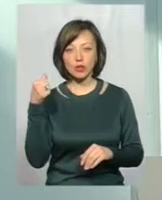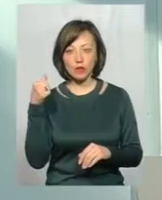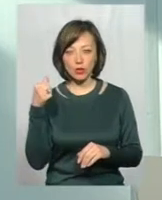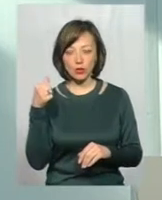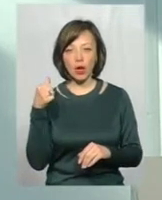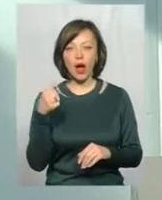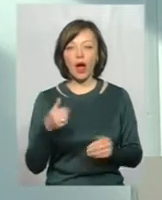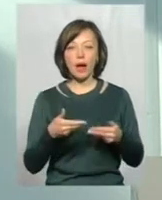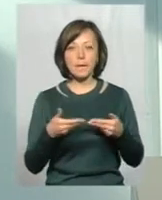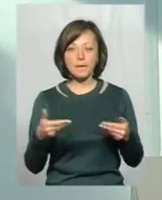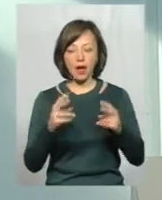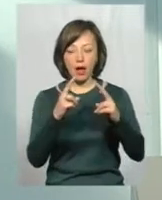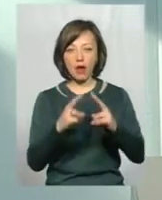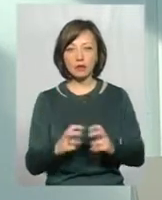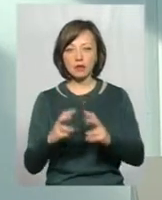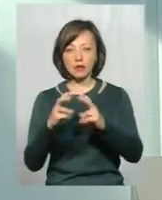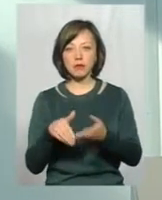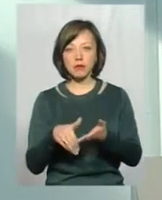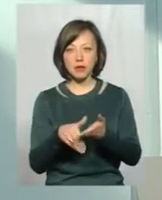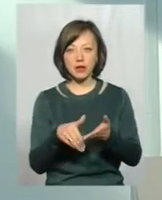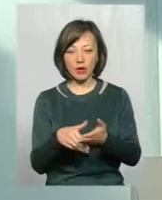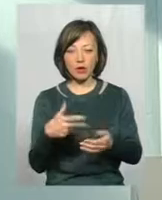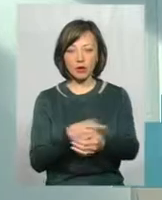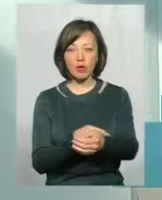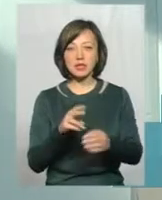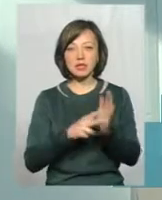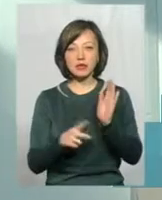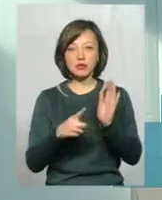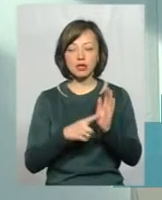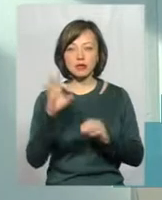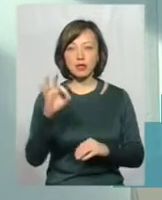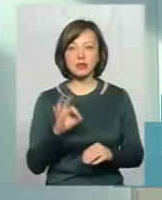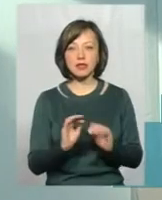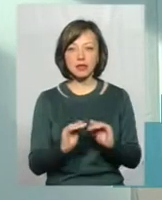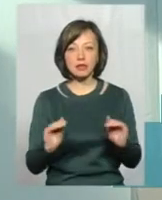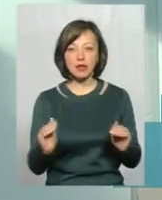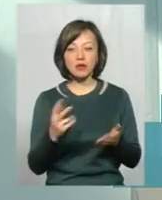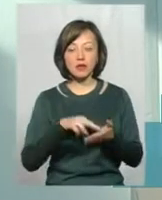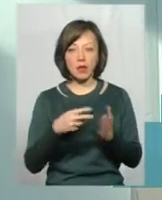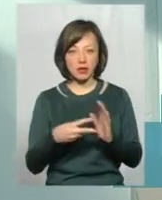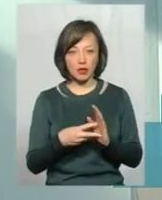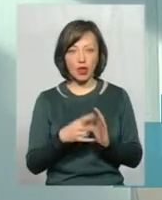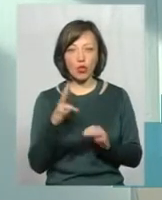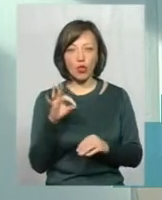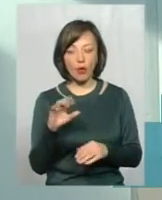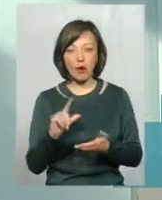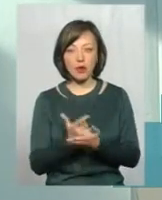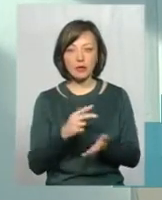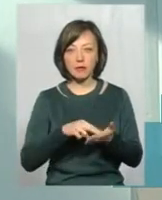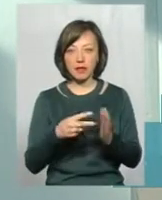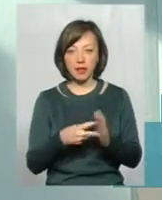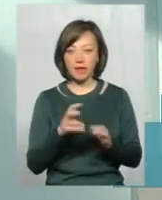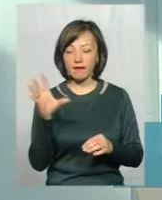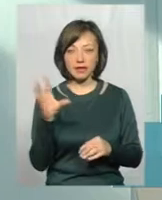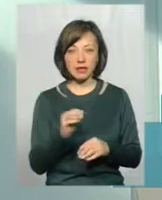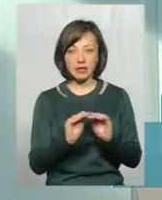ми обслідовували методом туберкулінодіагностіки 76% дітей, які запланировали. Але, опять же, запланировали ми